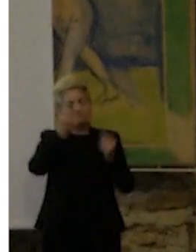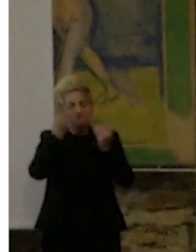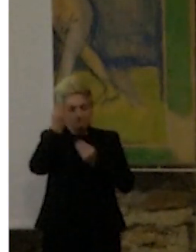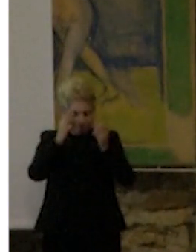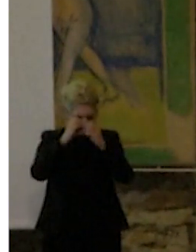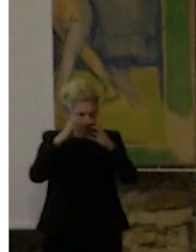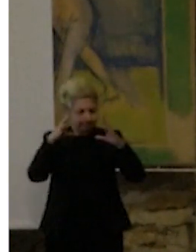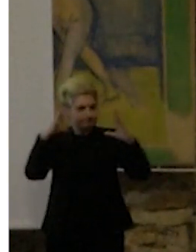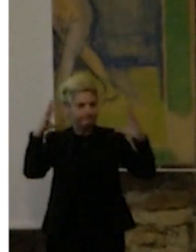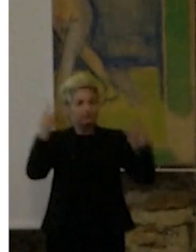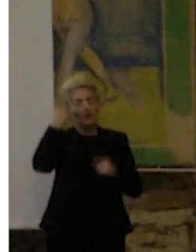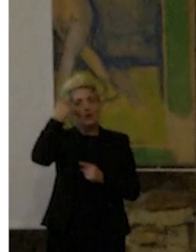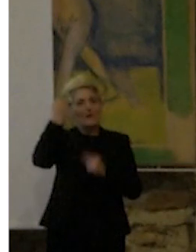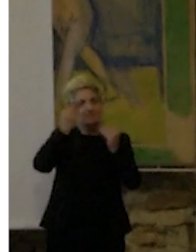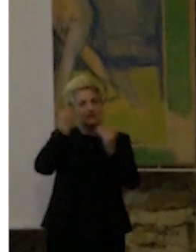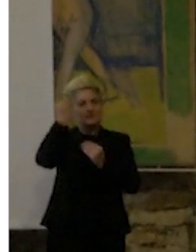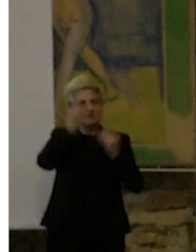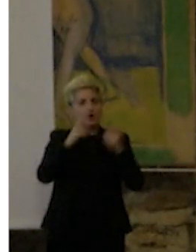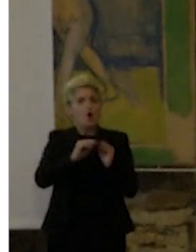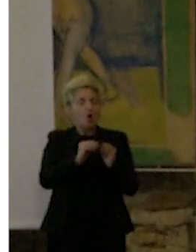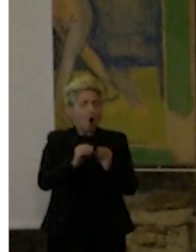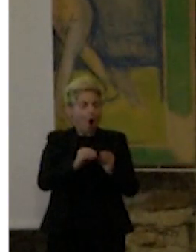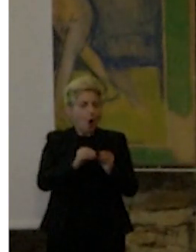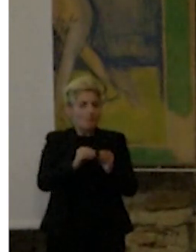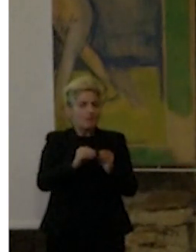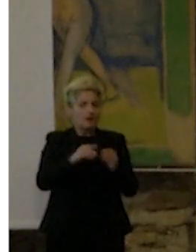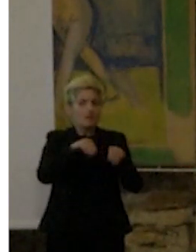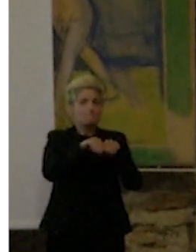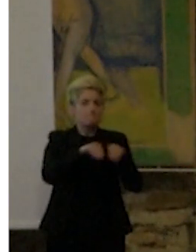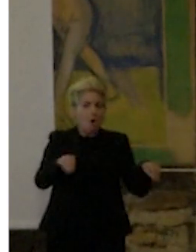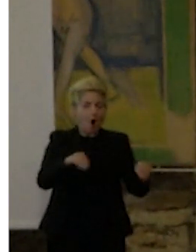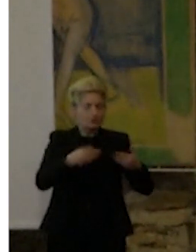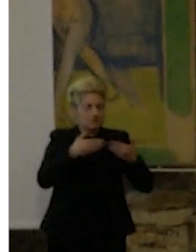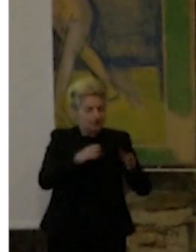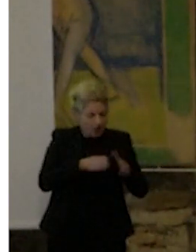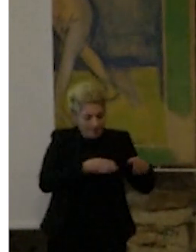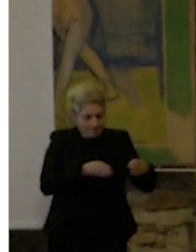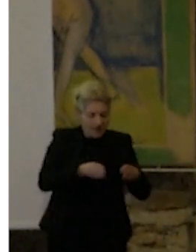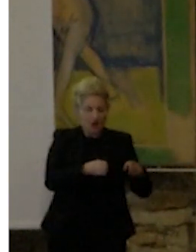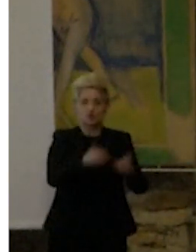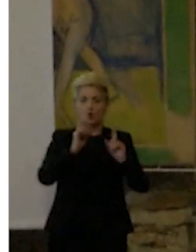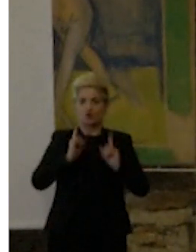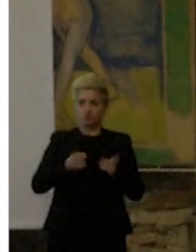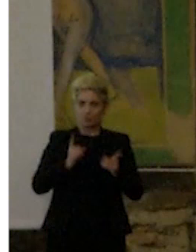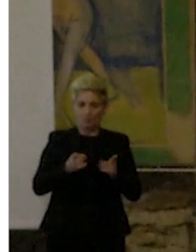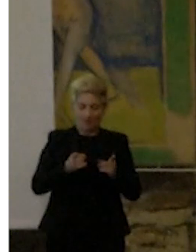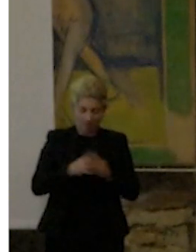cominciato a nascere un pensiero di come si sarebbe potuto svolgere questa mostra. La cosa appunto